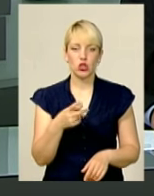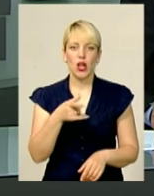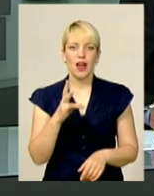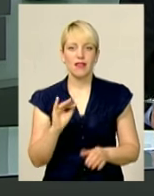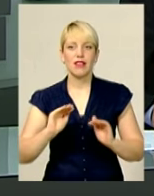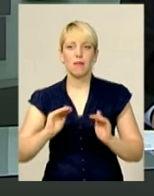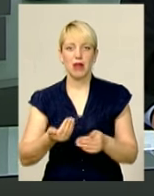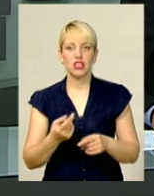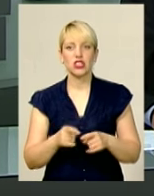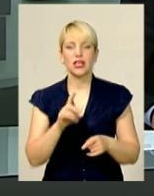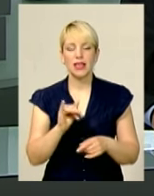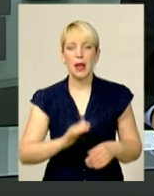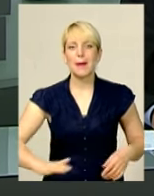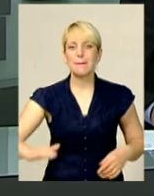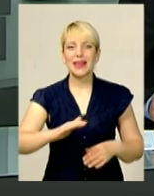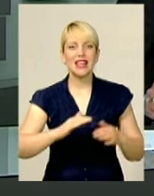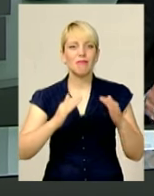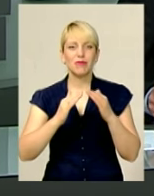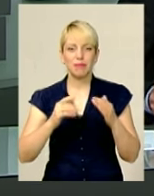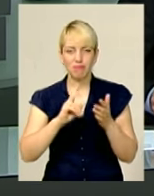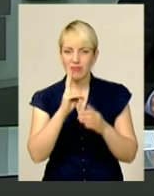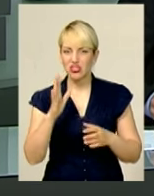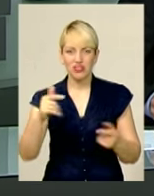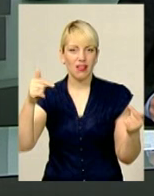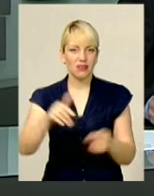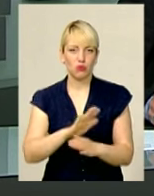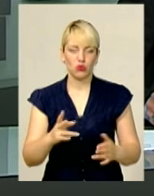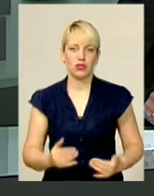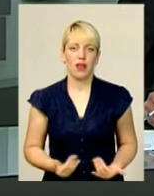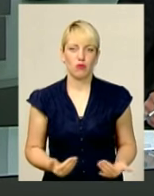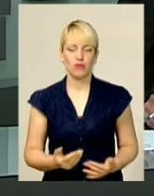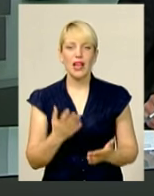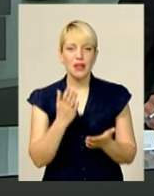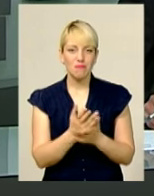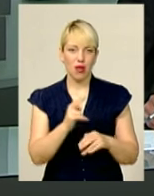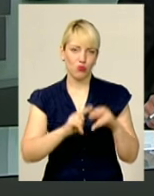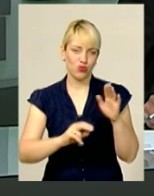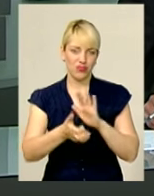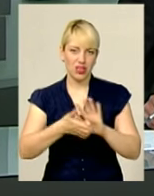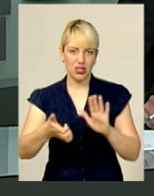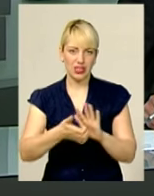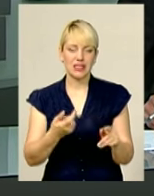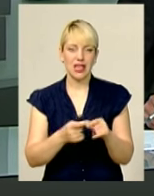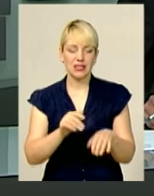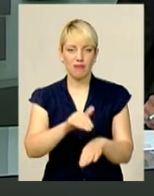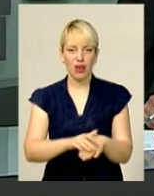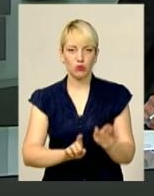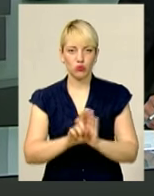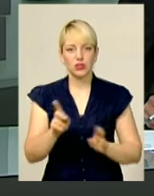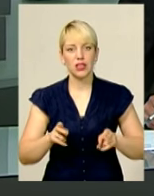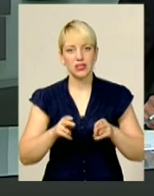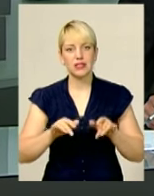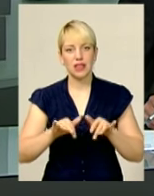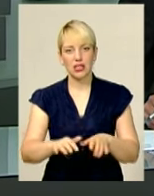менша. До того ж, приміщення непридатне для проживання і має певні будівельні огріхи. За цим фактом ведеться слідство,